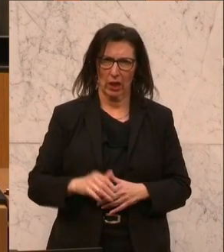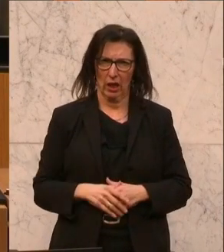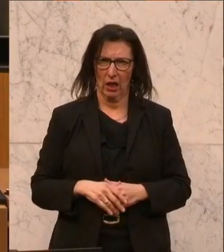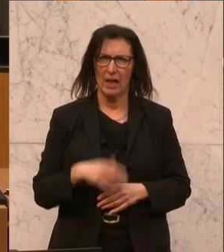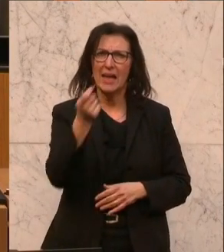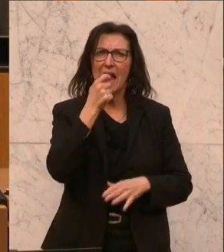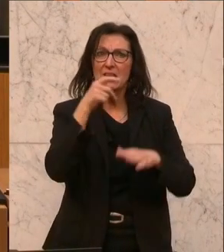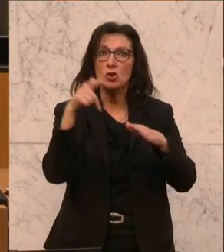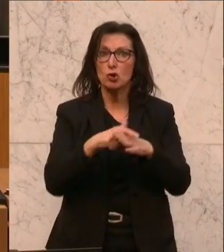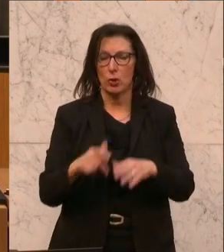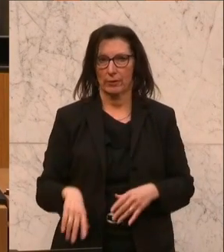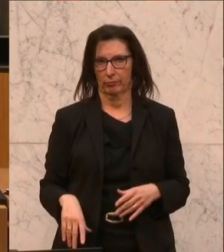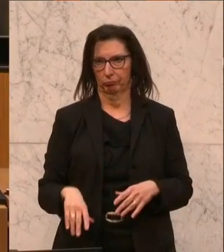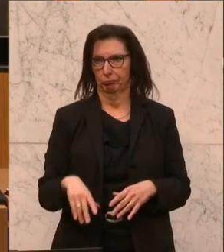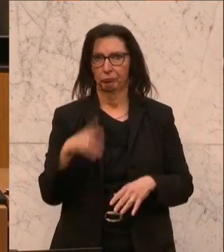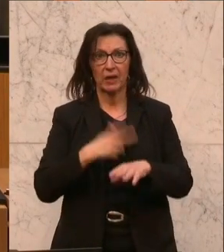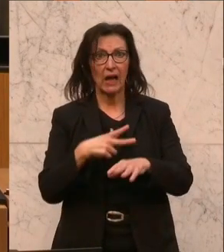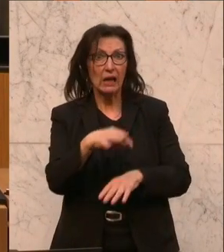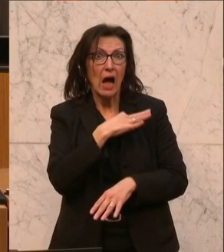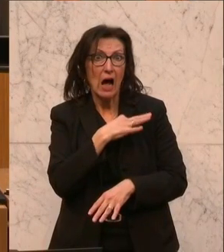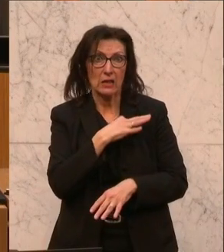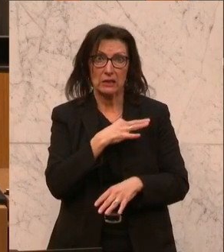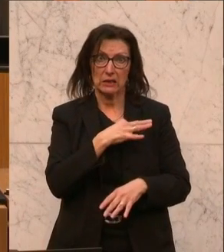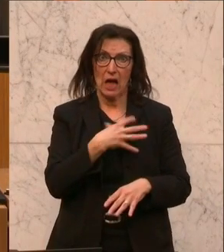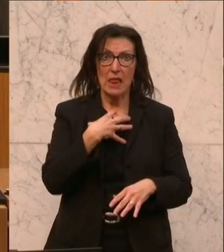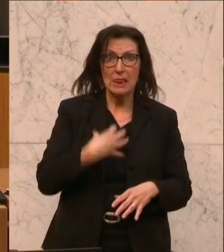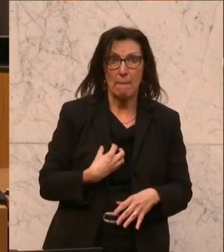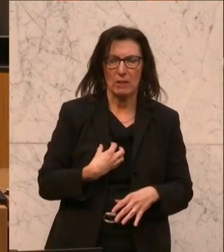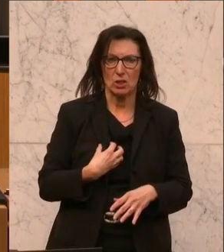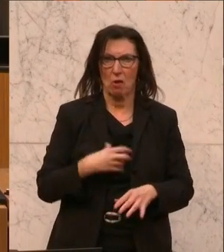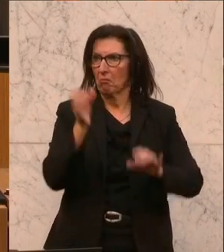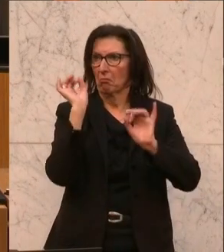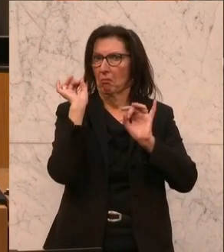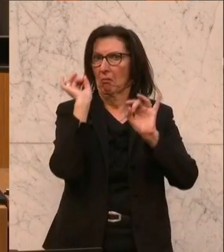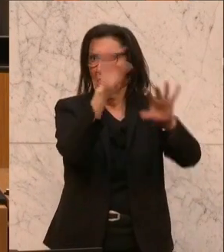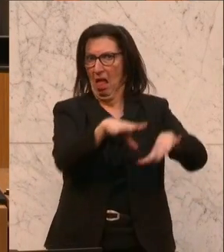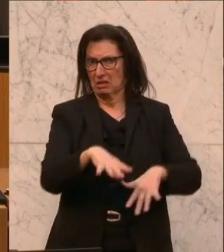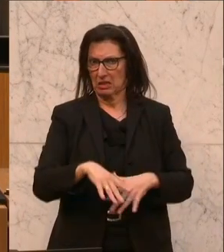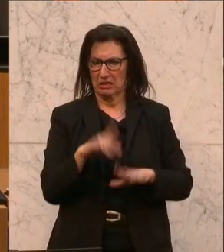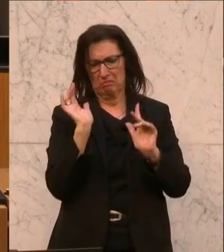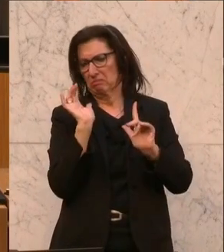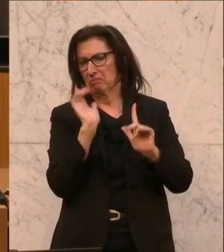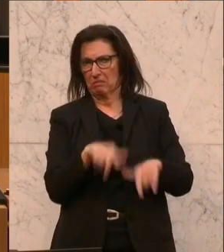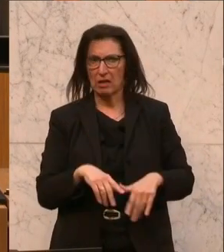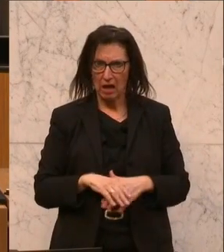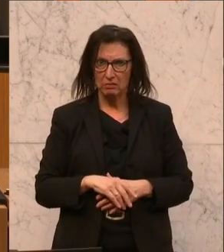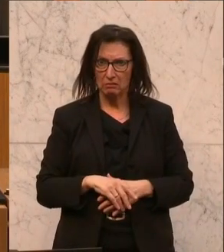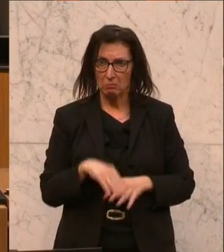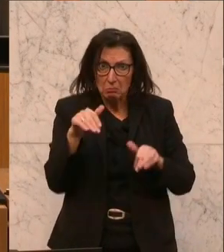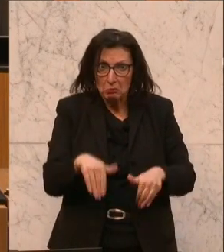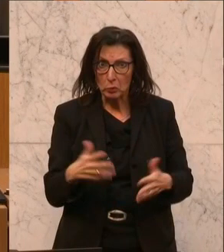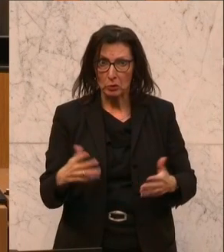Essstörungen, mit Angsterkrankungen, mit Depressionen im Regen stehen gelassen werden müssen.